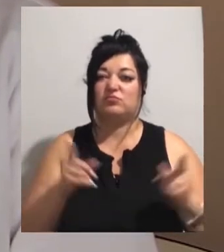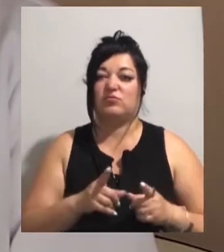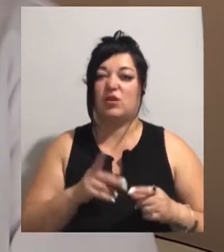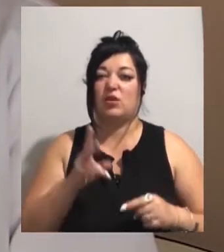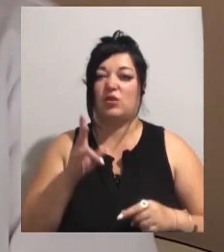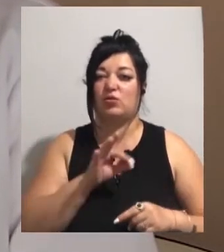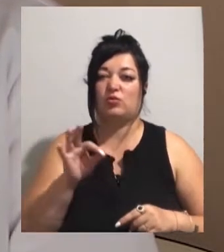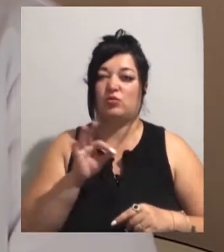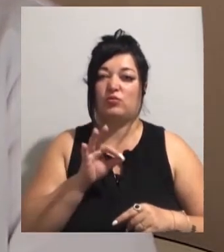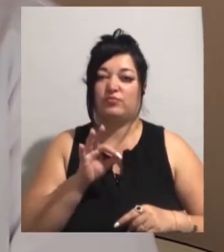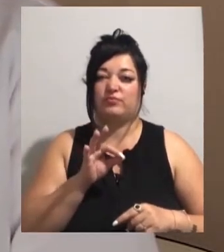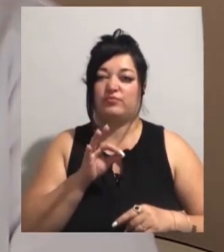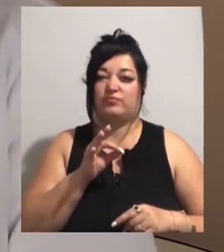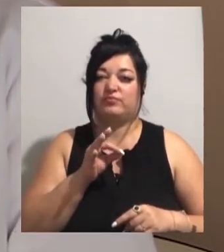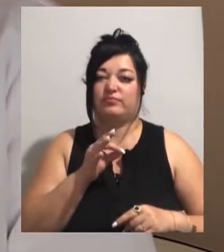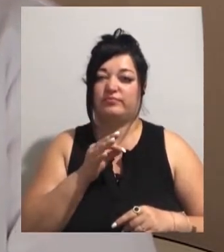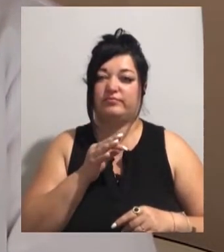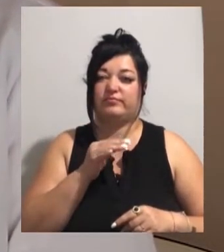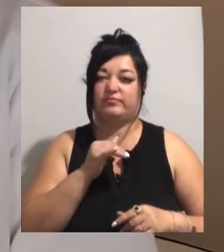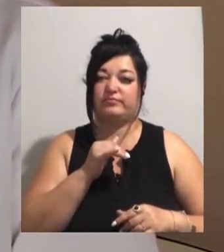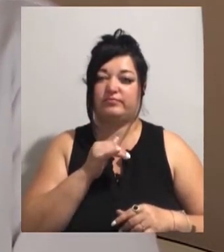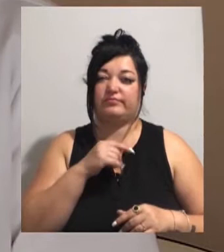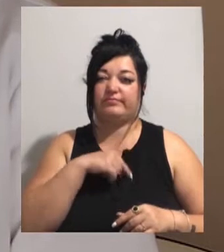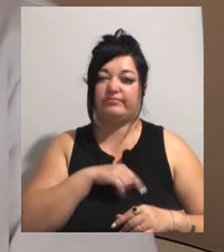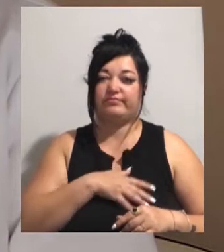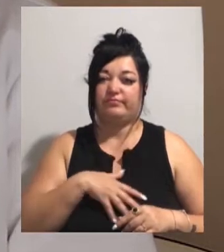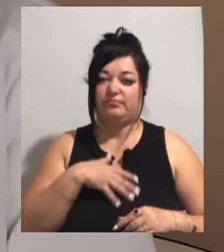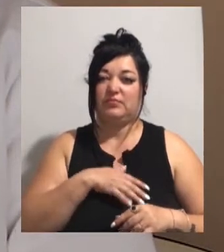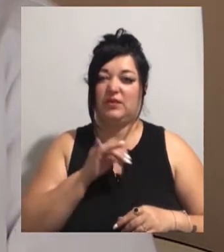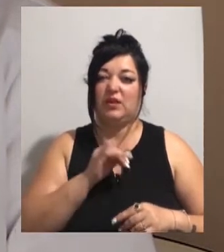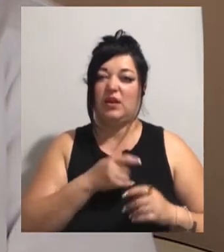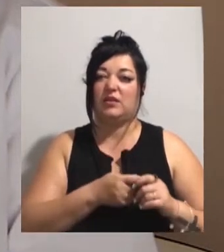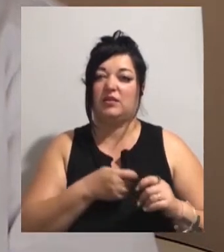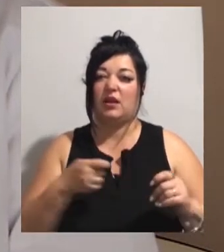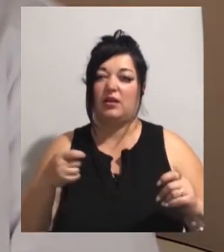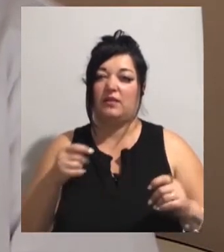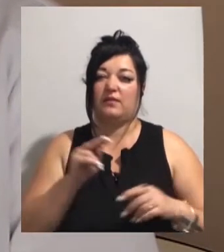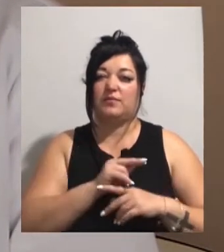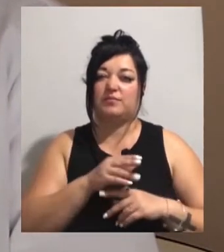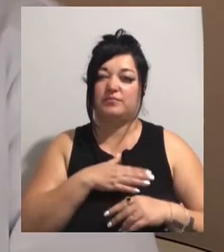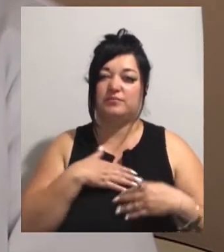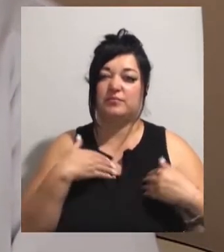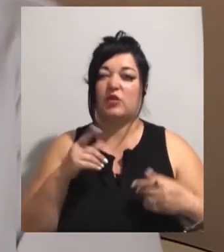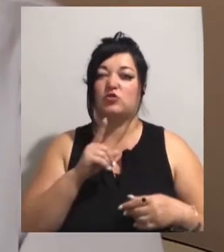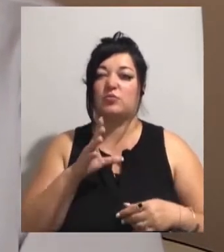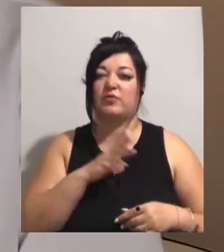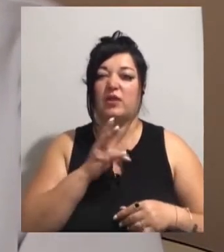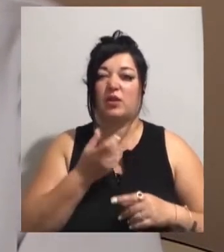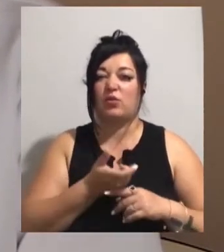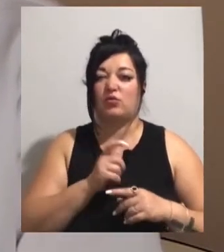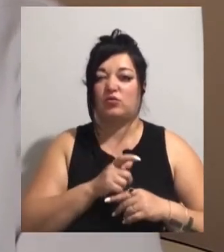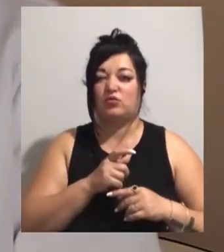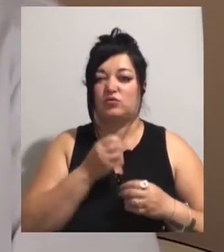хочуть його відпускати. І всячески, звісно, оттягиваються цей момент, що буває не дуже благотворно для самого